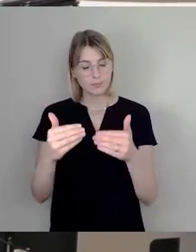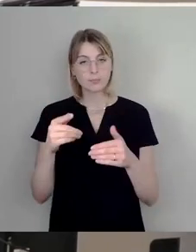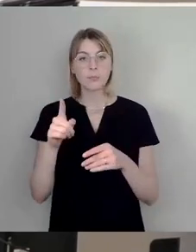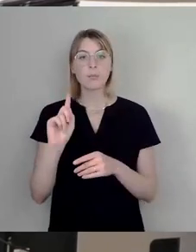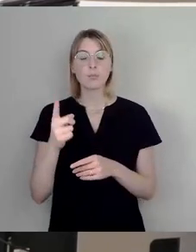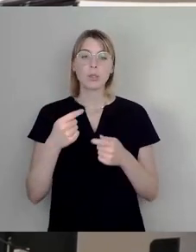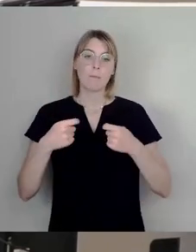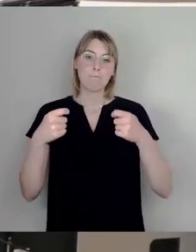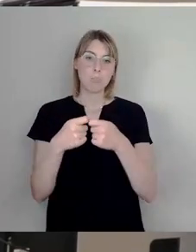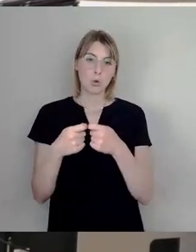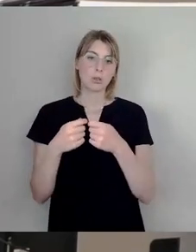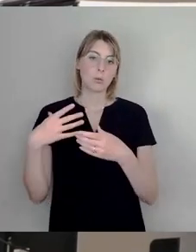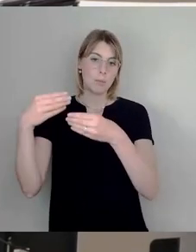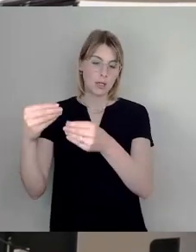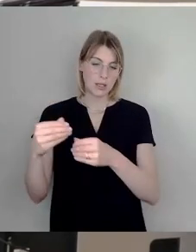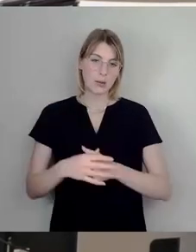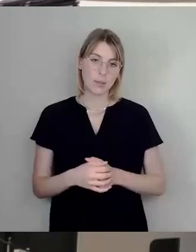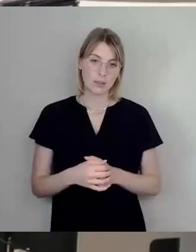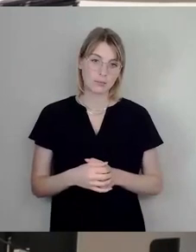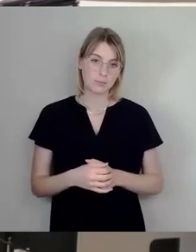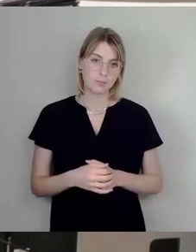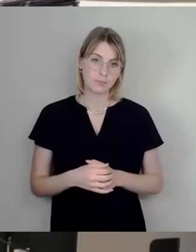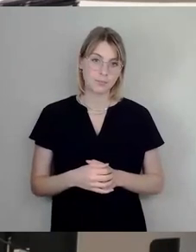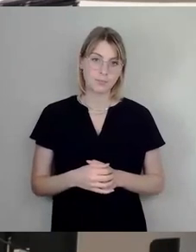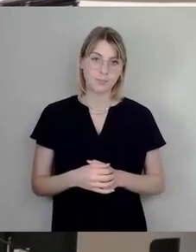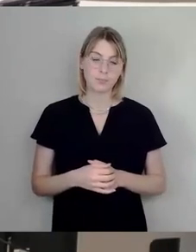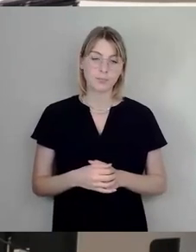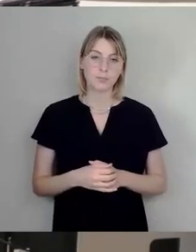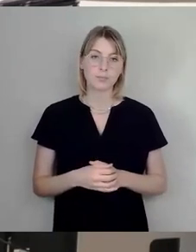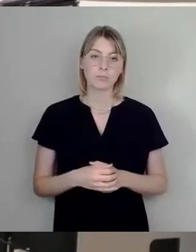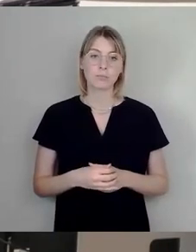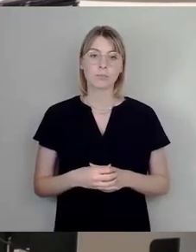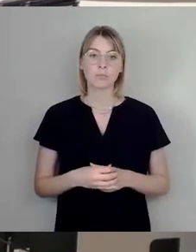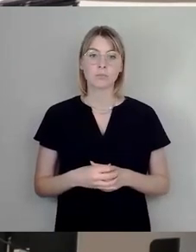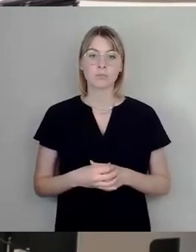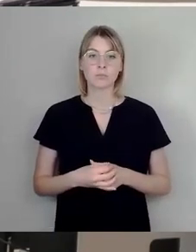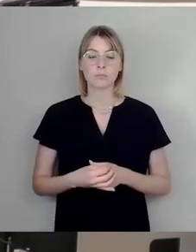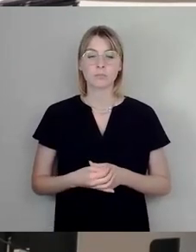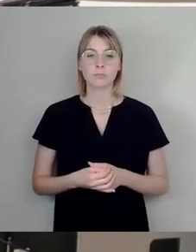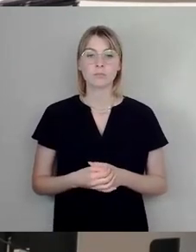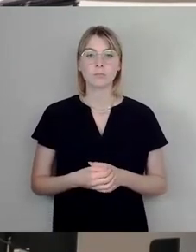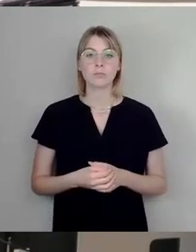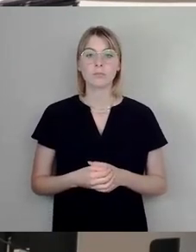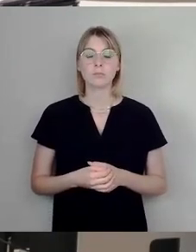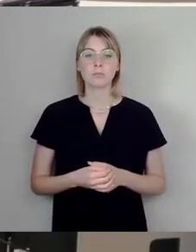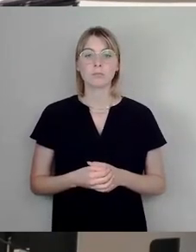Was nicht geht, ist, dass diese höhere Betreuungsschlüssel, also weniger Kinder pro Betreuer,